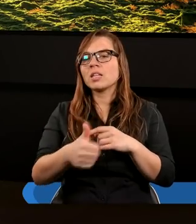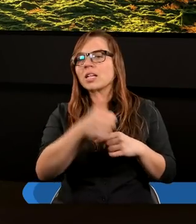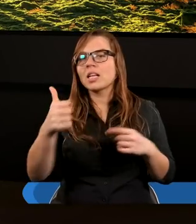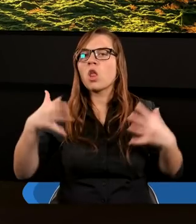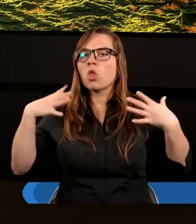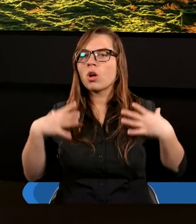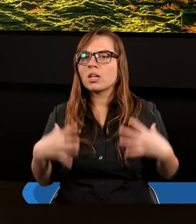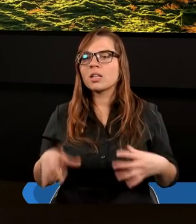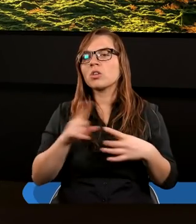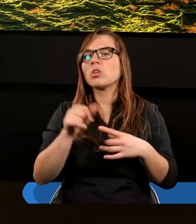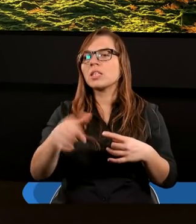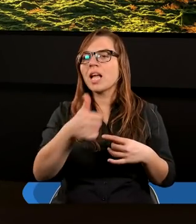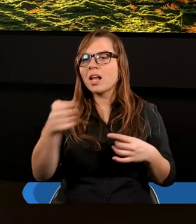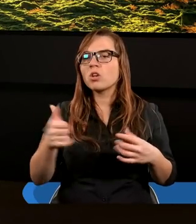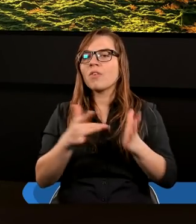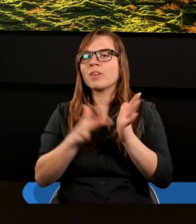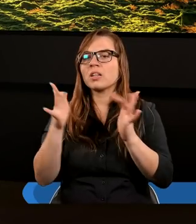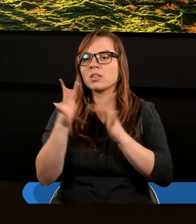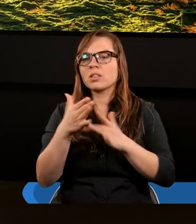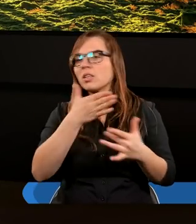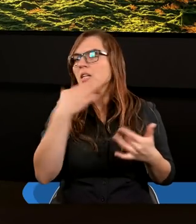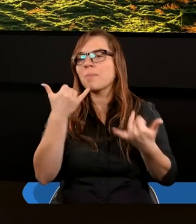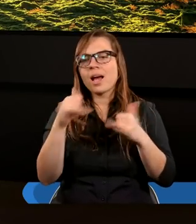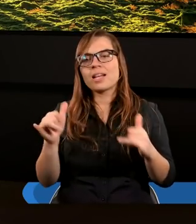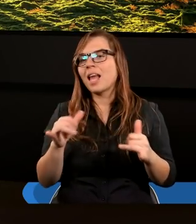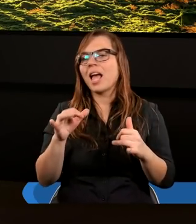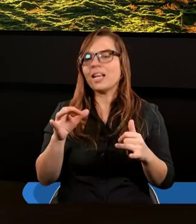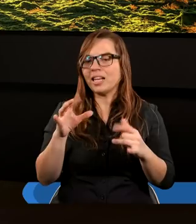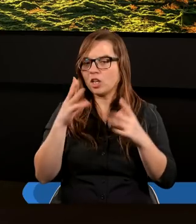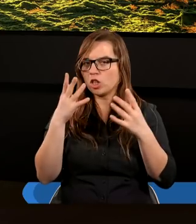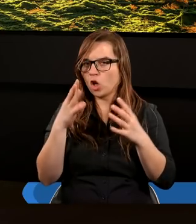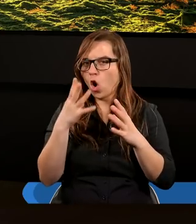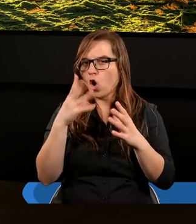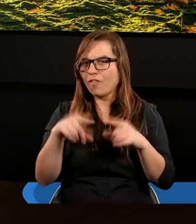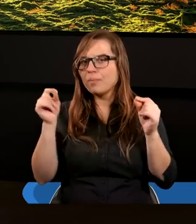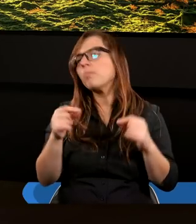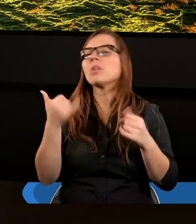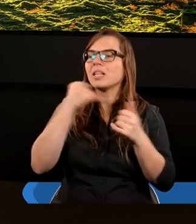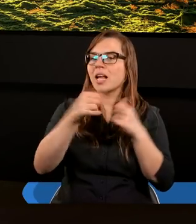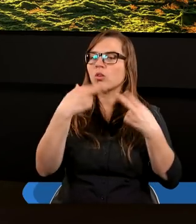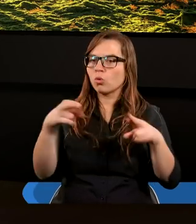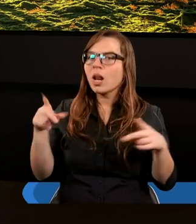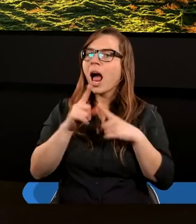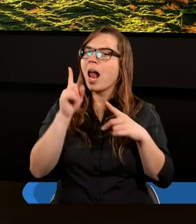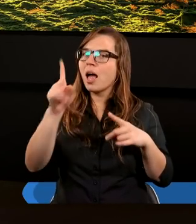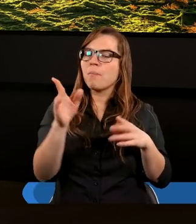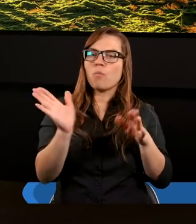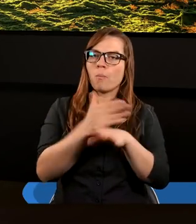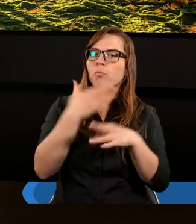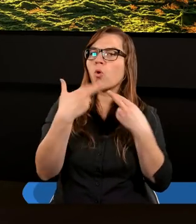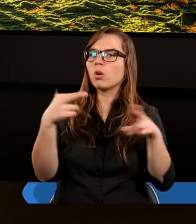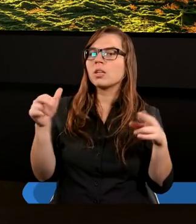jedno ciało, więc to jest jedność. W Chrystusie nie ma innej opcji. Jest różnorodność, ale pomimo tej